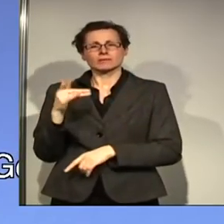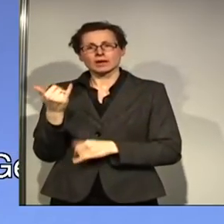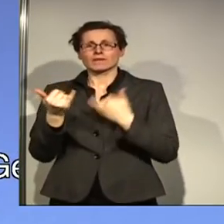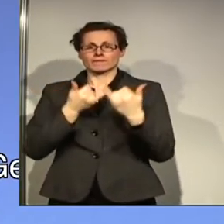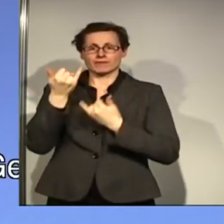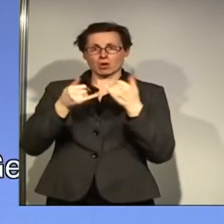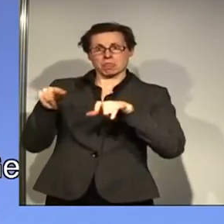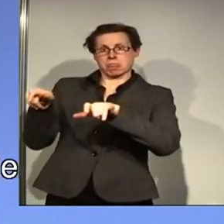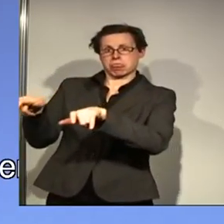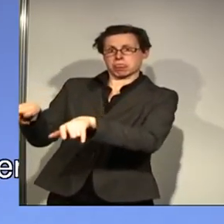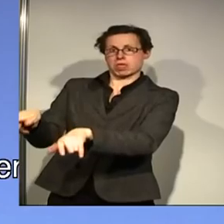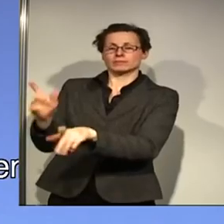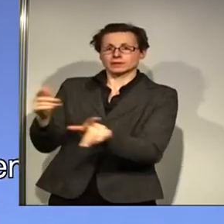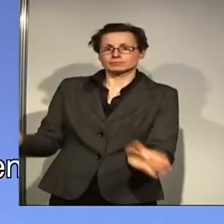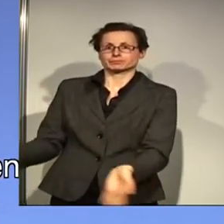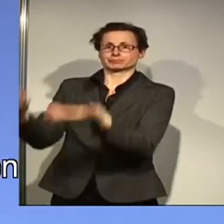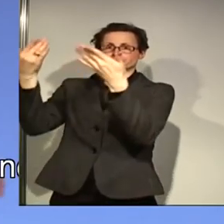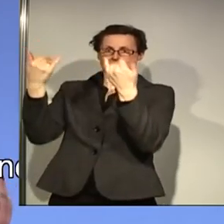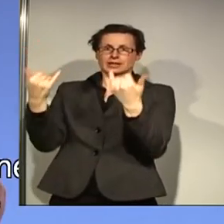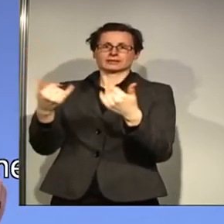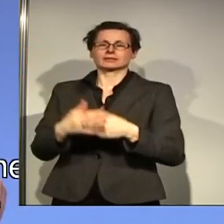Schluss. Diese Decke wird jetzt eingerissen.